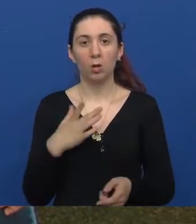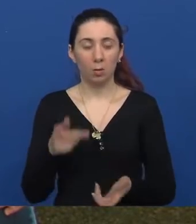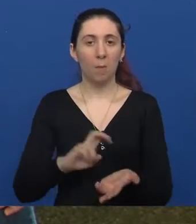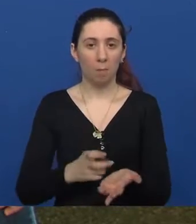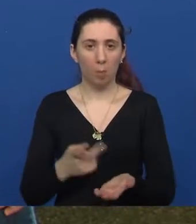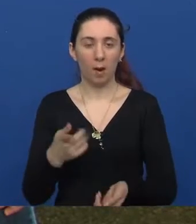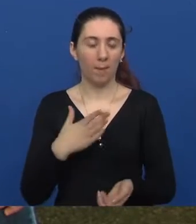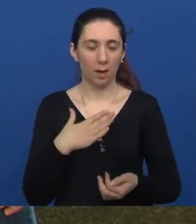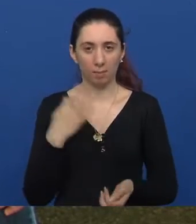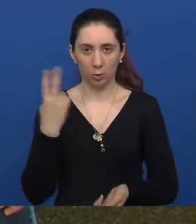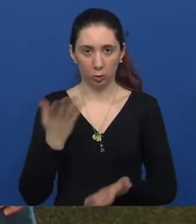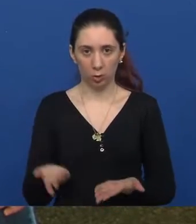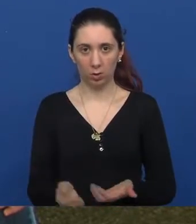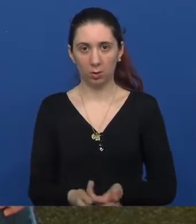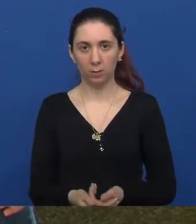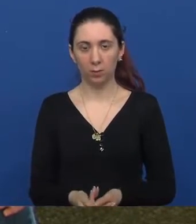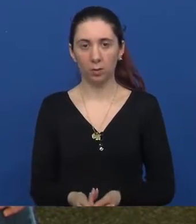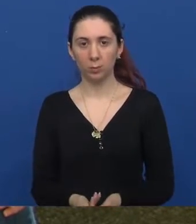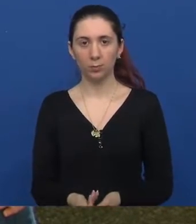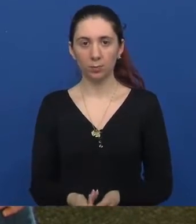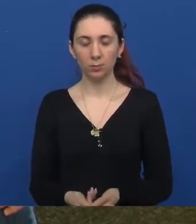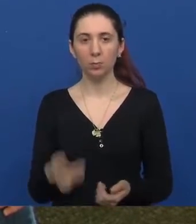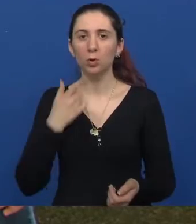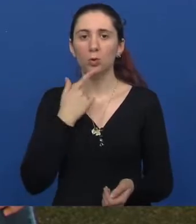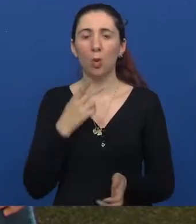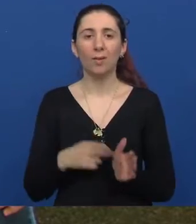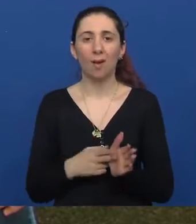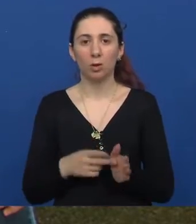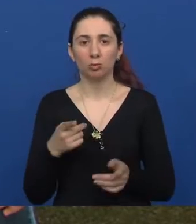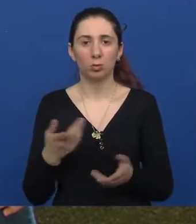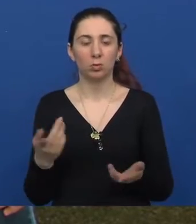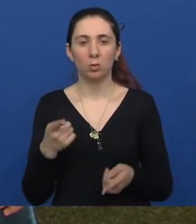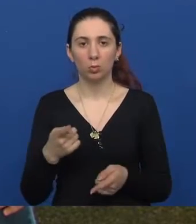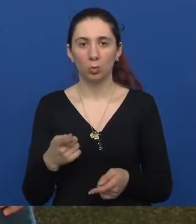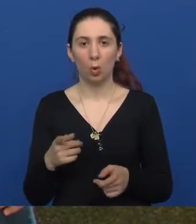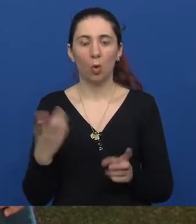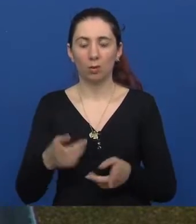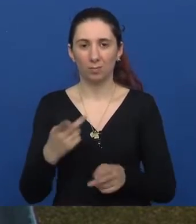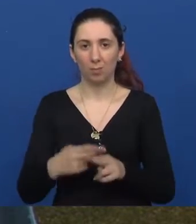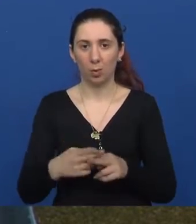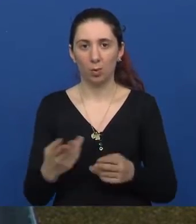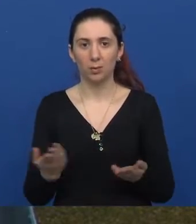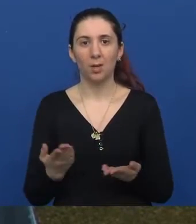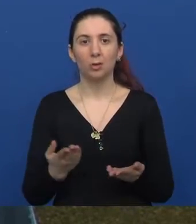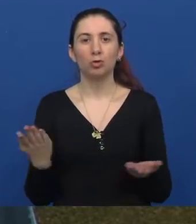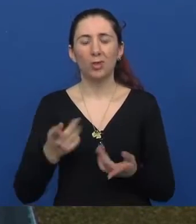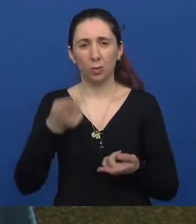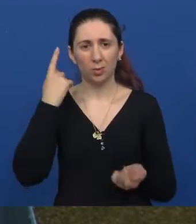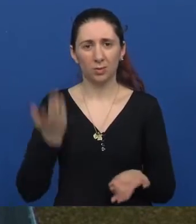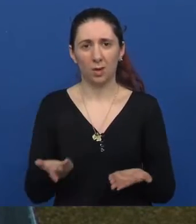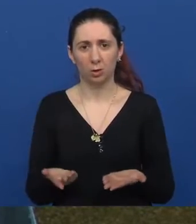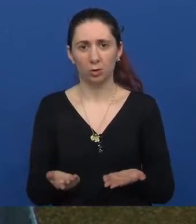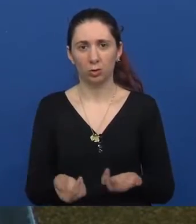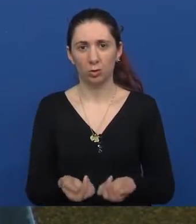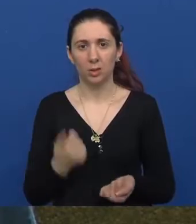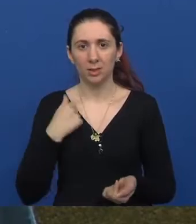problema naravno imaš, zapravo na koji način se manifestira ta tvoja dijagnoza? Kako, što ona zapravo znači, evo da objasnim